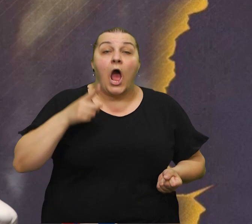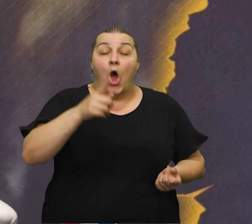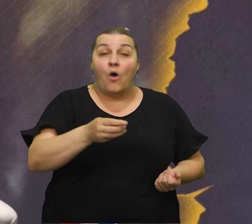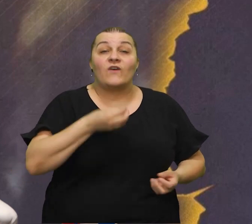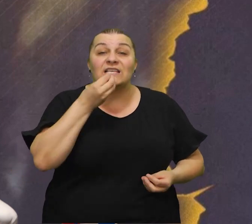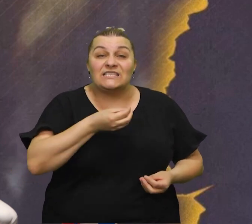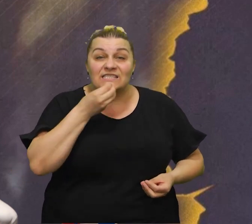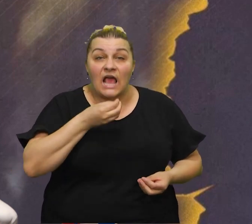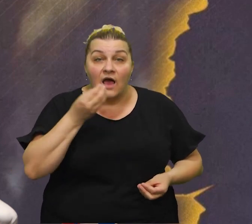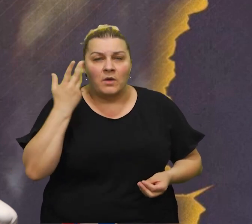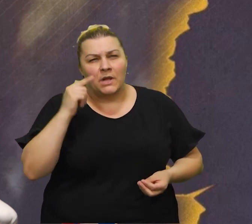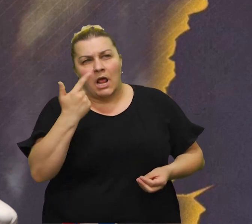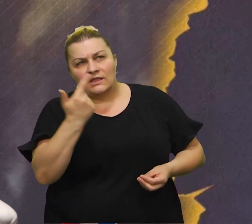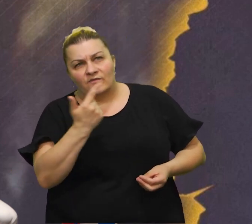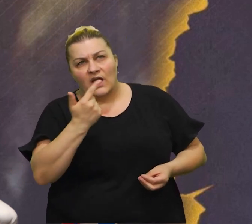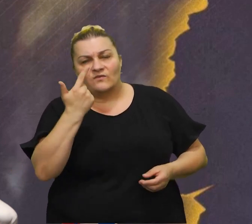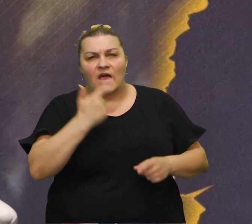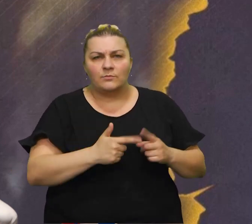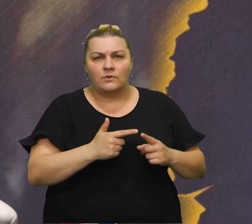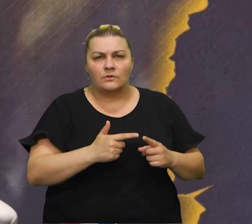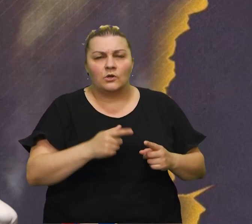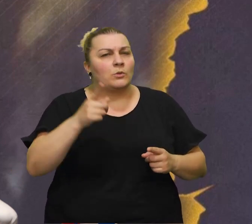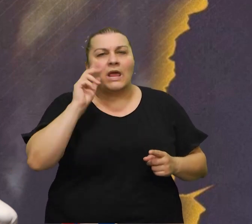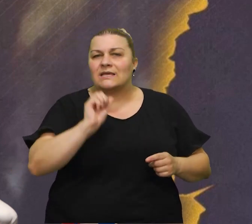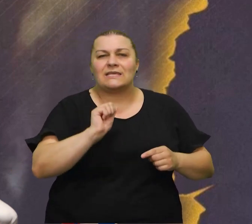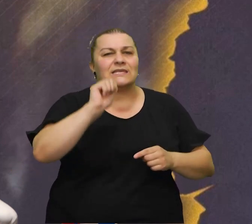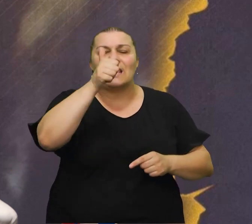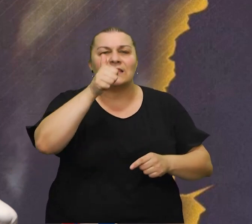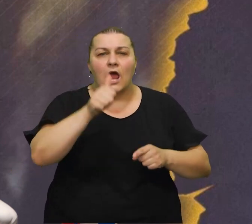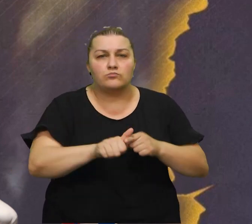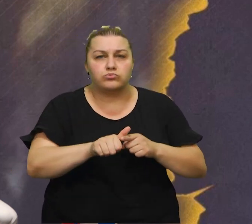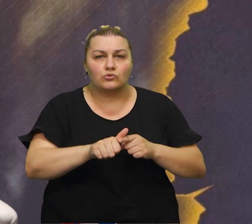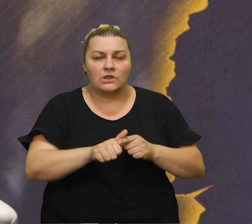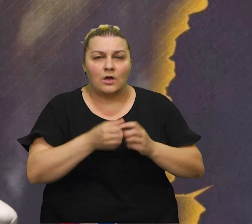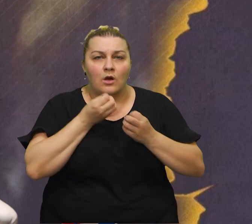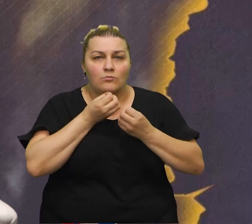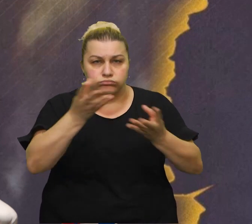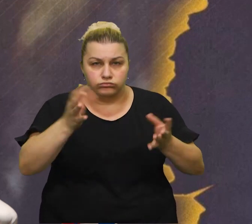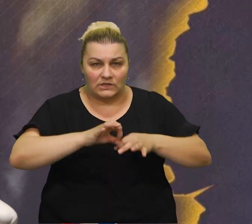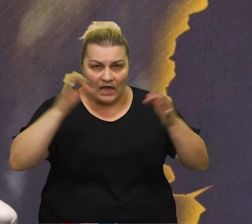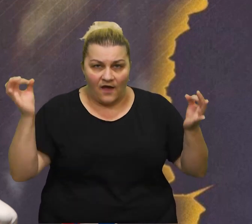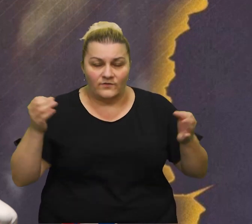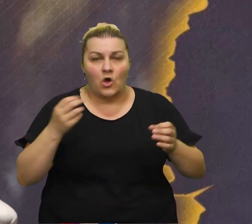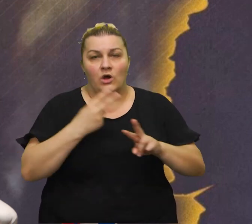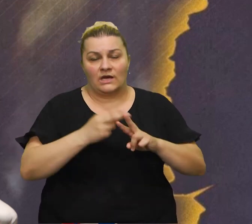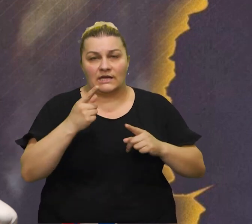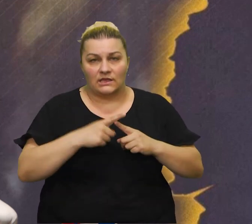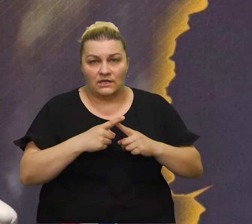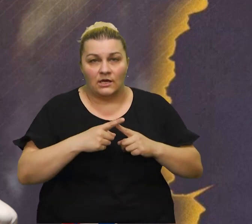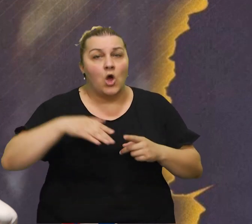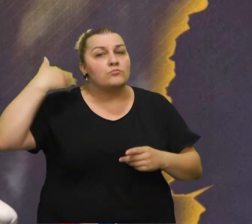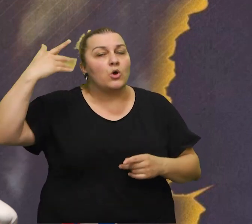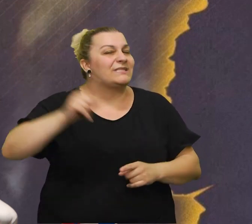izjava bila u dva sat dva i po sata jedan jedini put je bila puštena i objeljana HRT-u